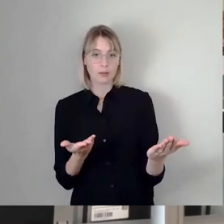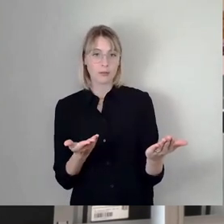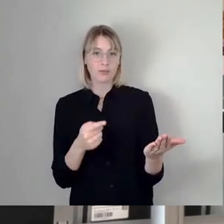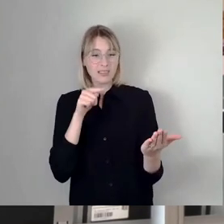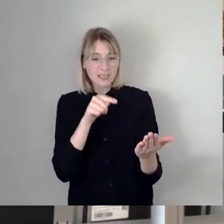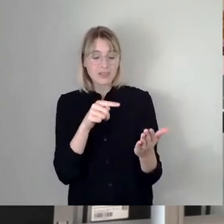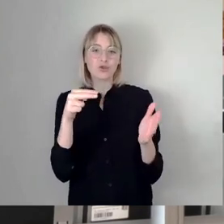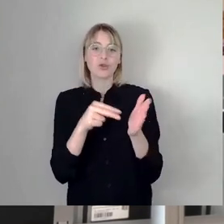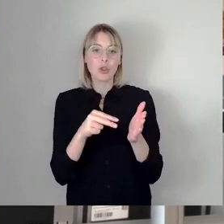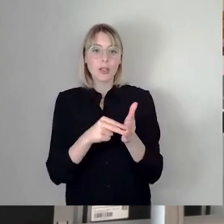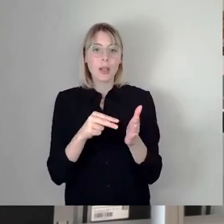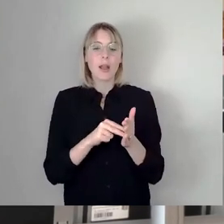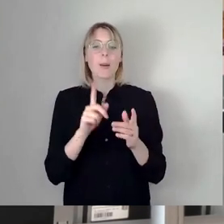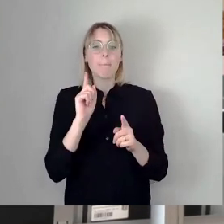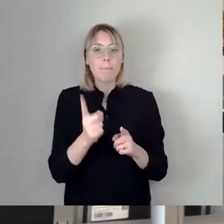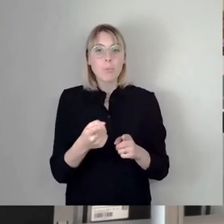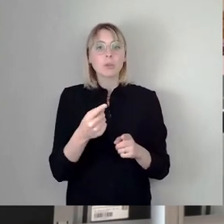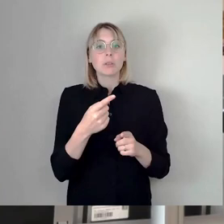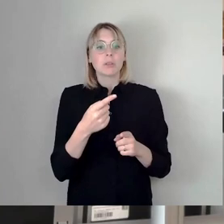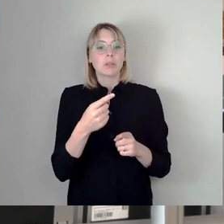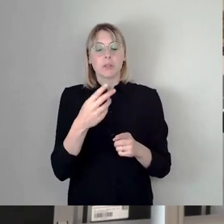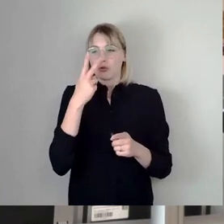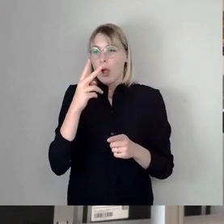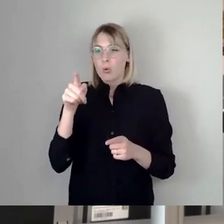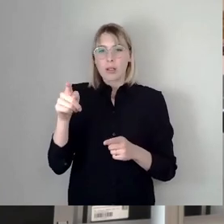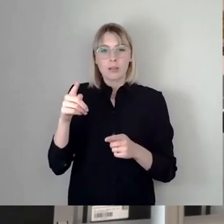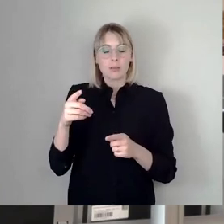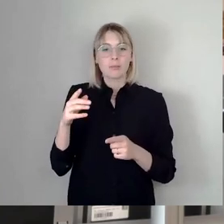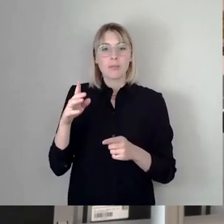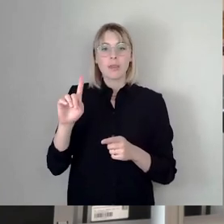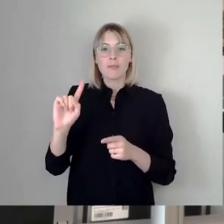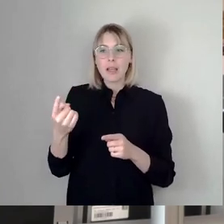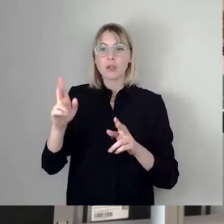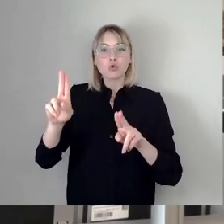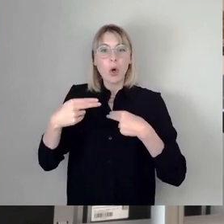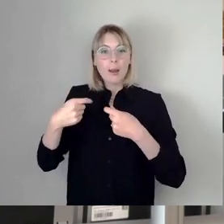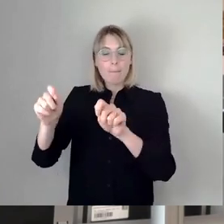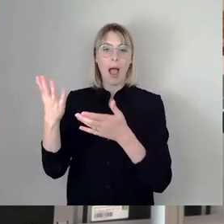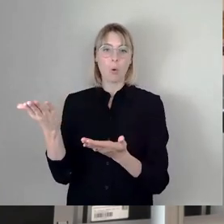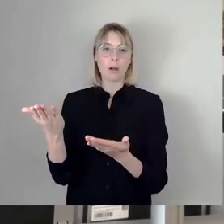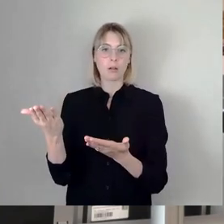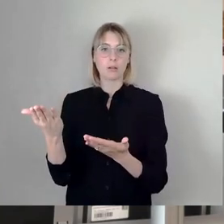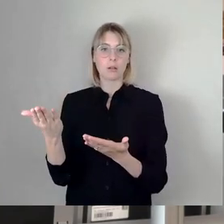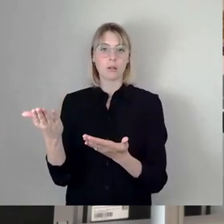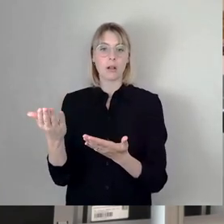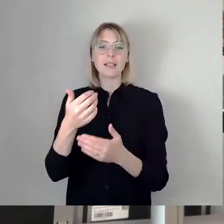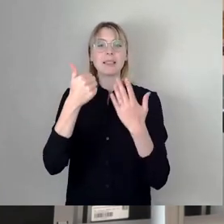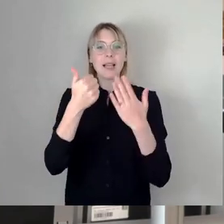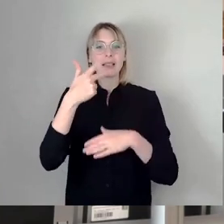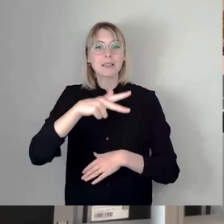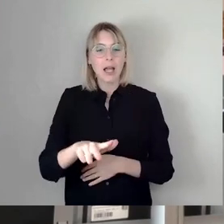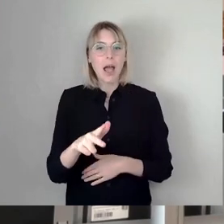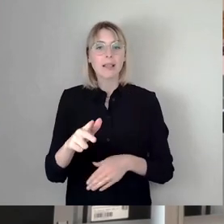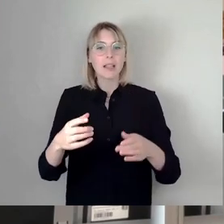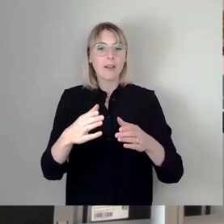alles, was dort hingebaut ist, rückbauen. Das sind 36 Fundamente für das Membrandach, das